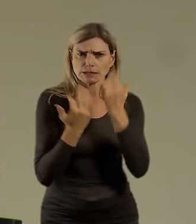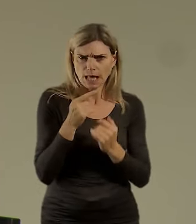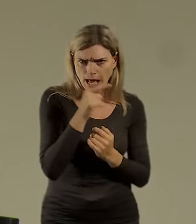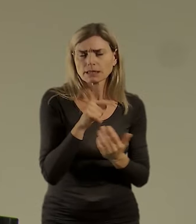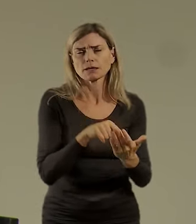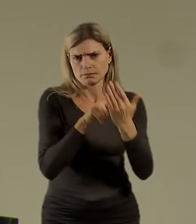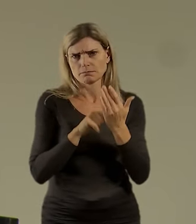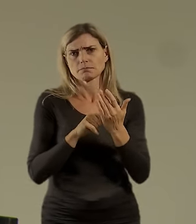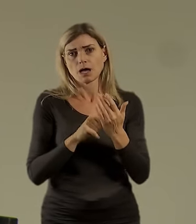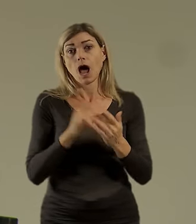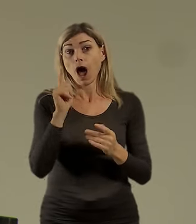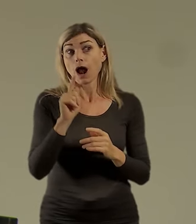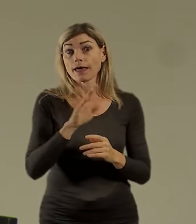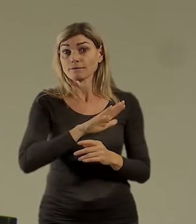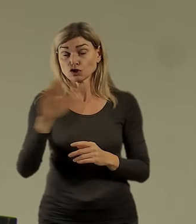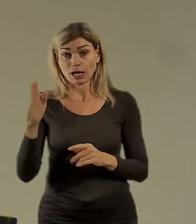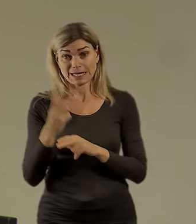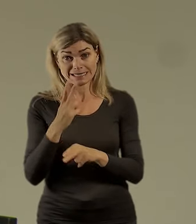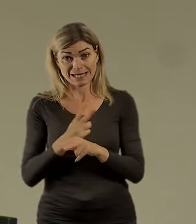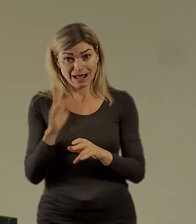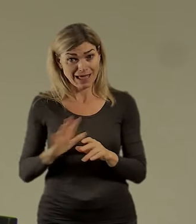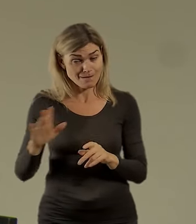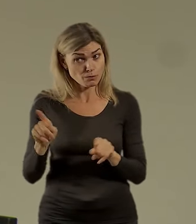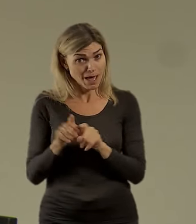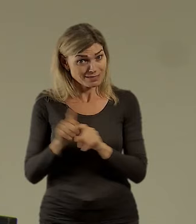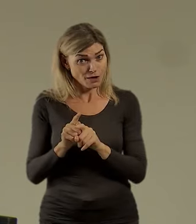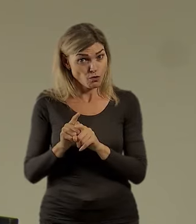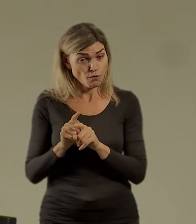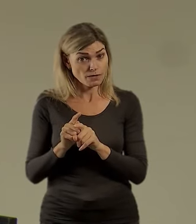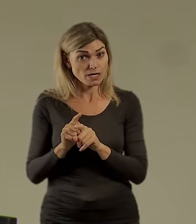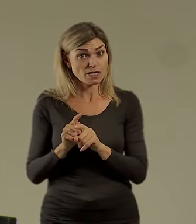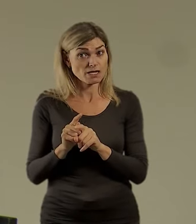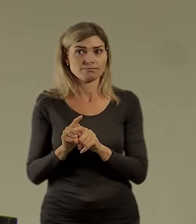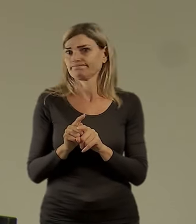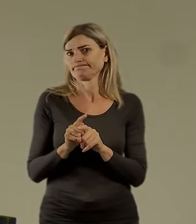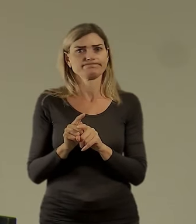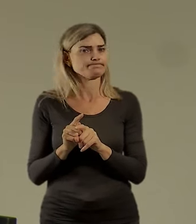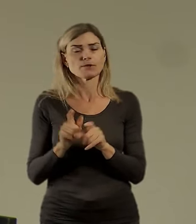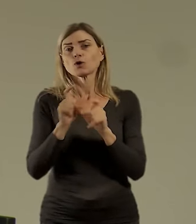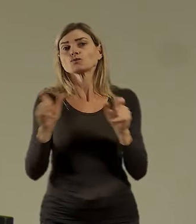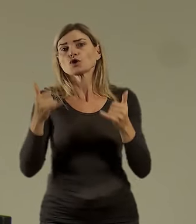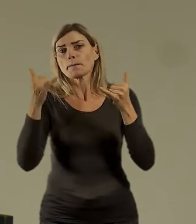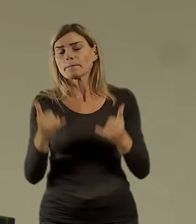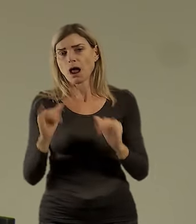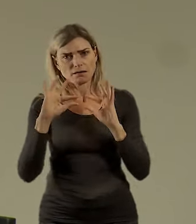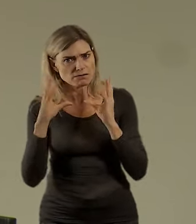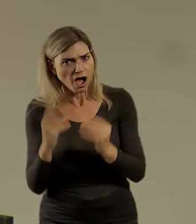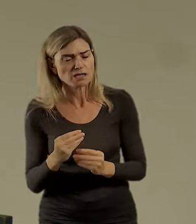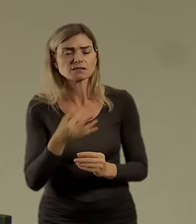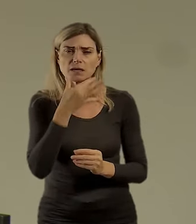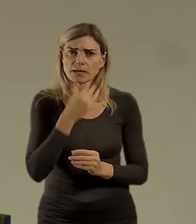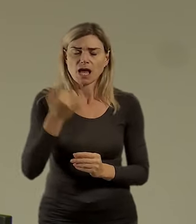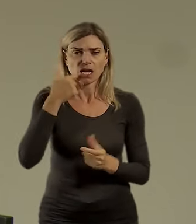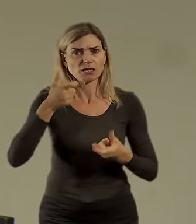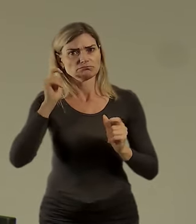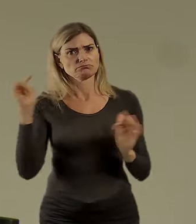takhle je to všude v Evropě. Je to svým způsobem daň za úspěch. Město je prostě zajímavé, hezké.